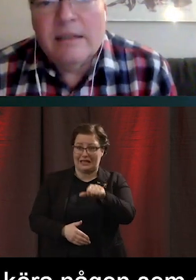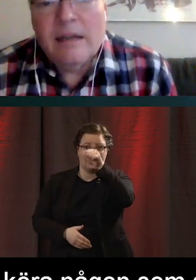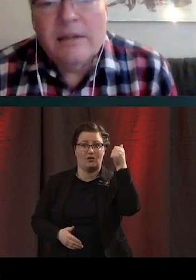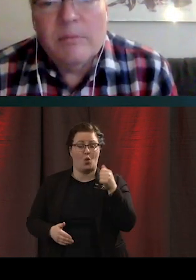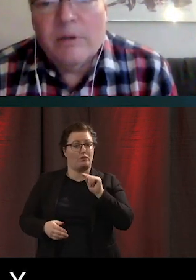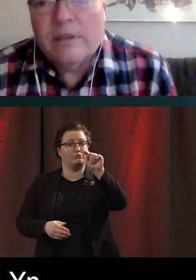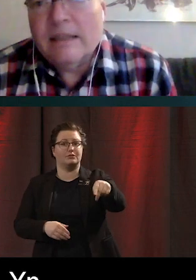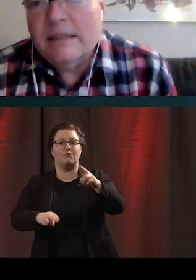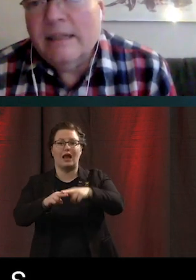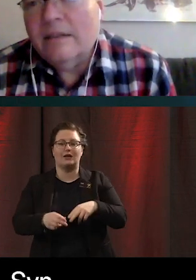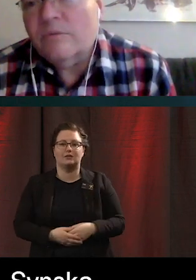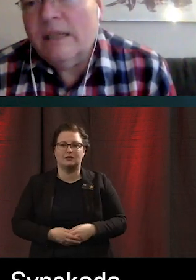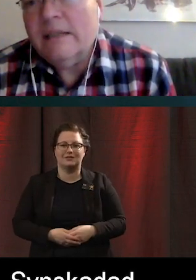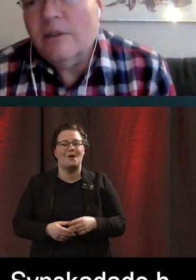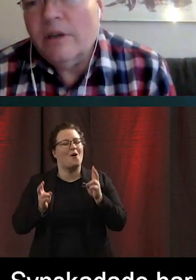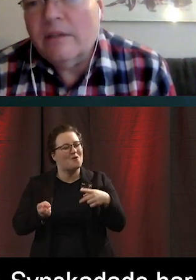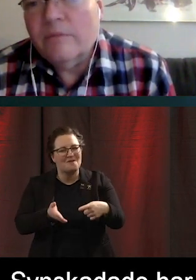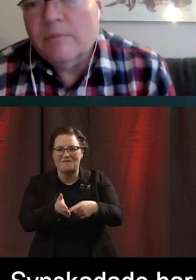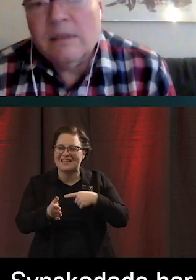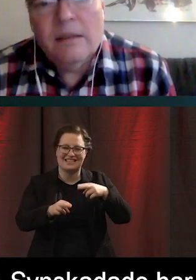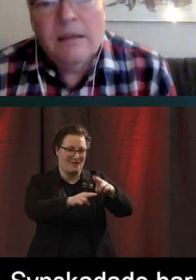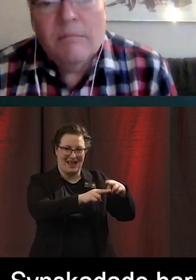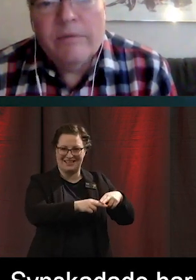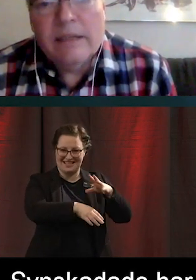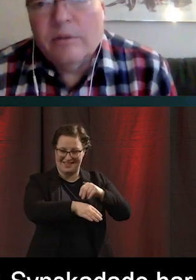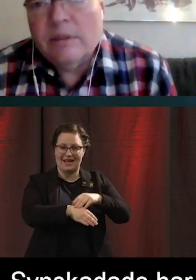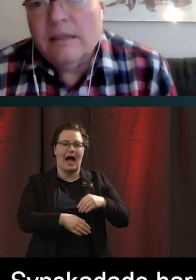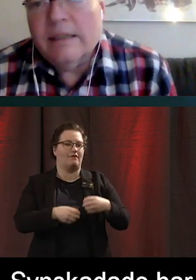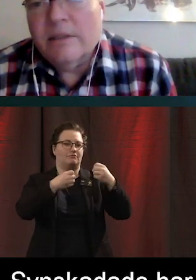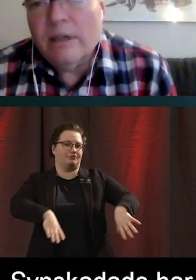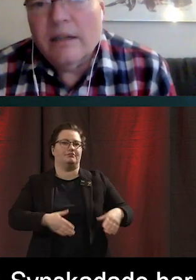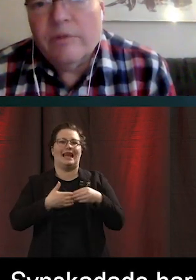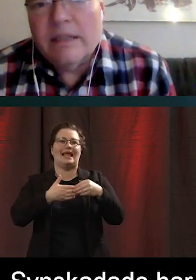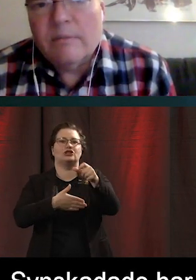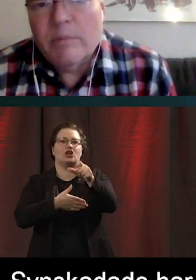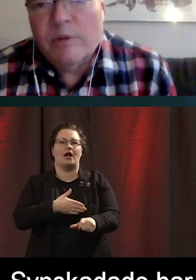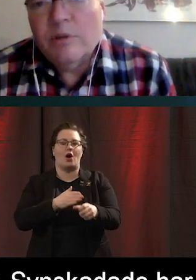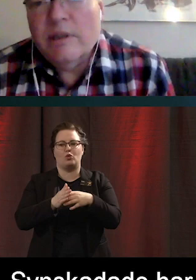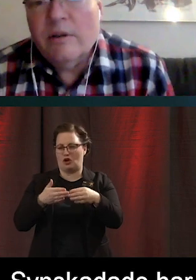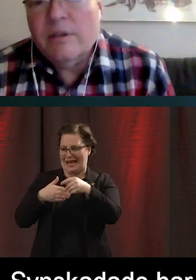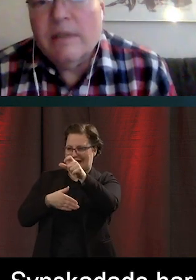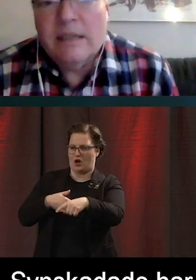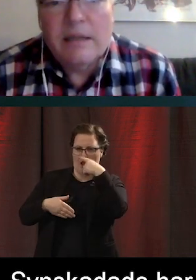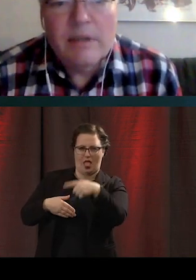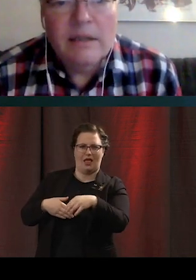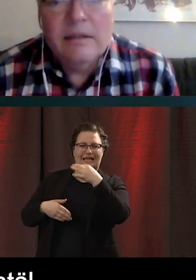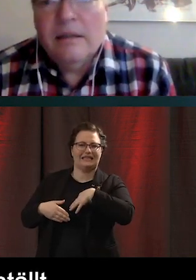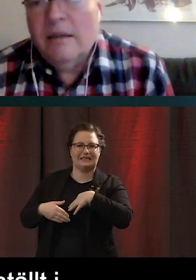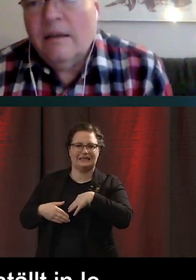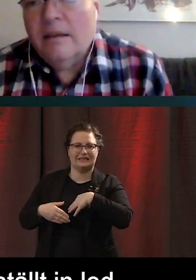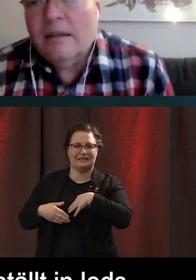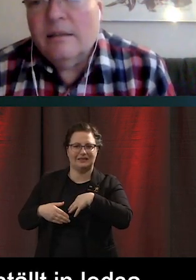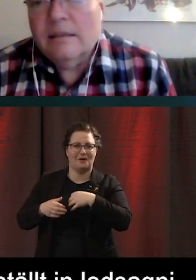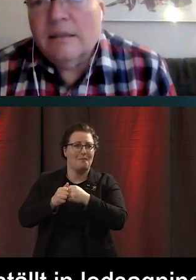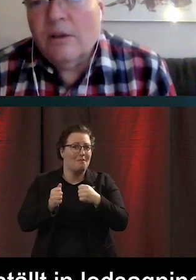vissa ställen i landet har man också ställt in ledsagning. Man vill inte utsätta ledsagarna för risk. Men då betyder det också att vissa individer.